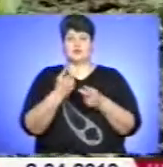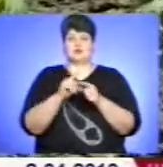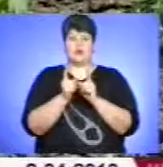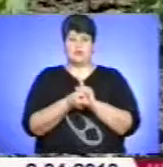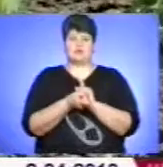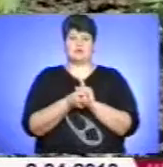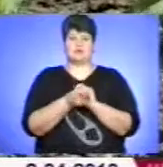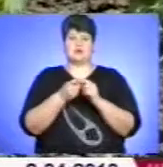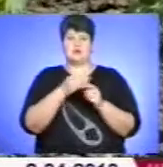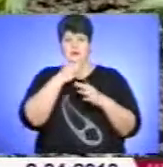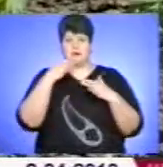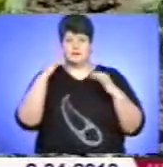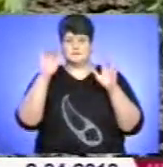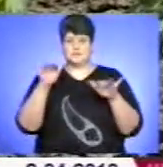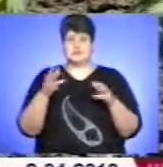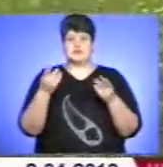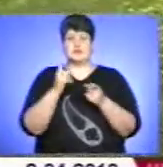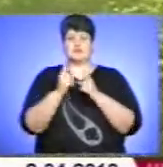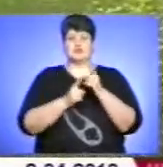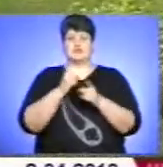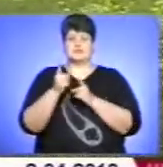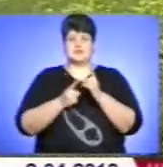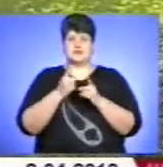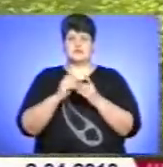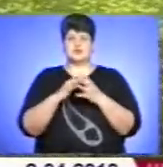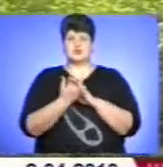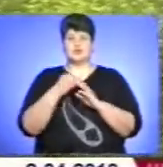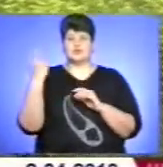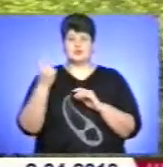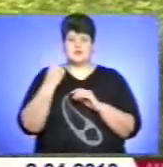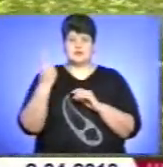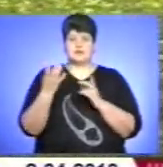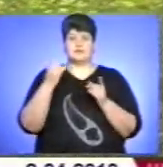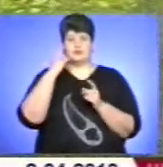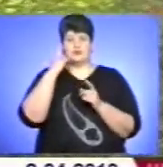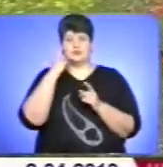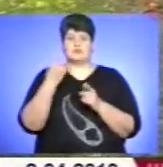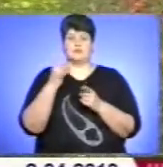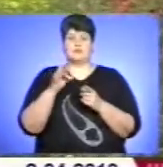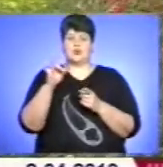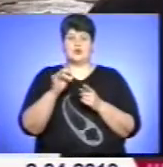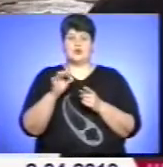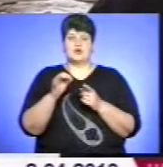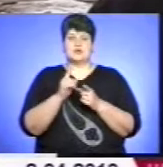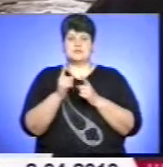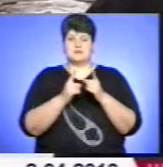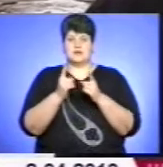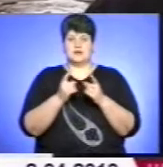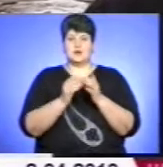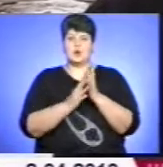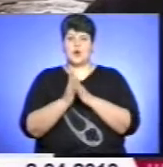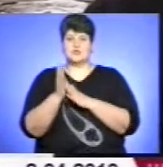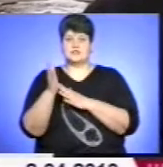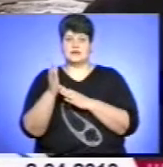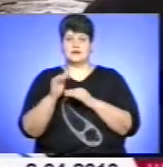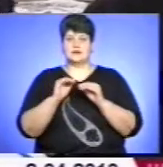господарстві. Треба буде подумати над новими сортами рослин, над змінами у вирощуванні самих культур. І ось ми бачимо